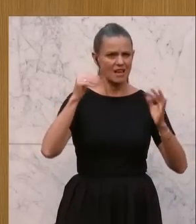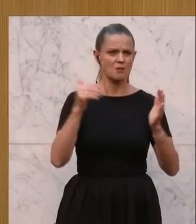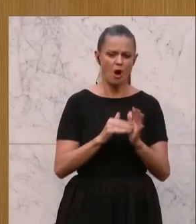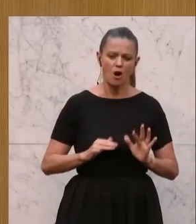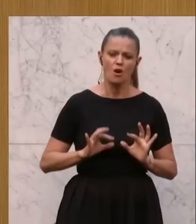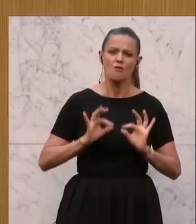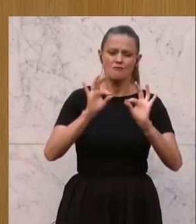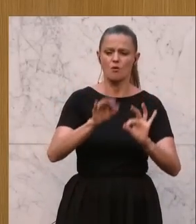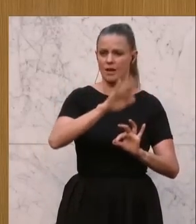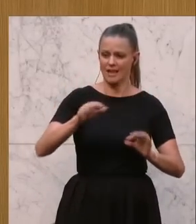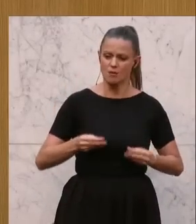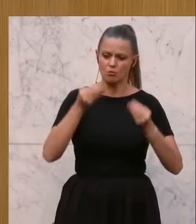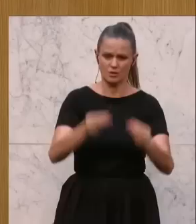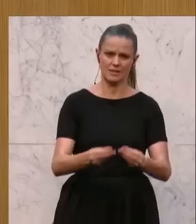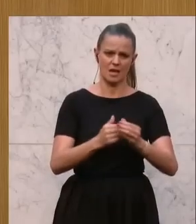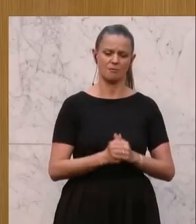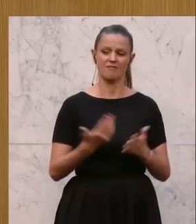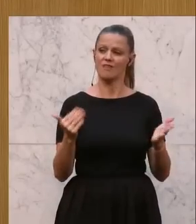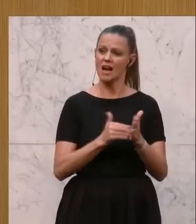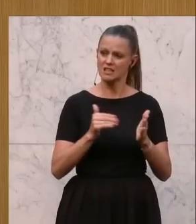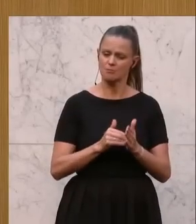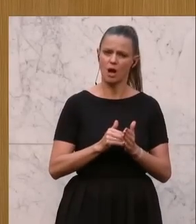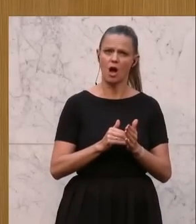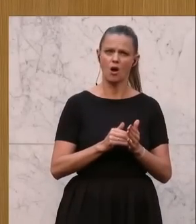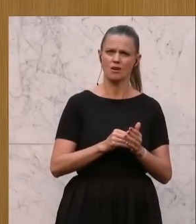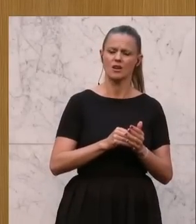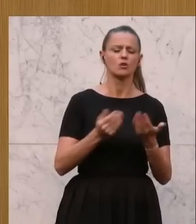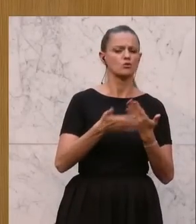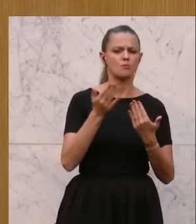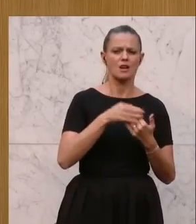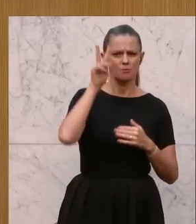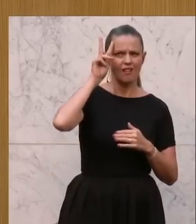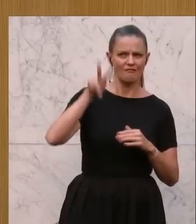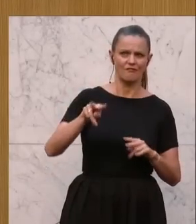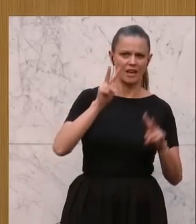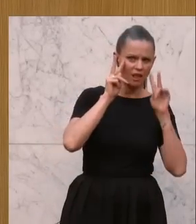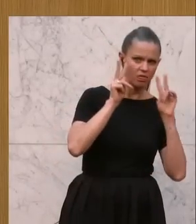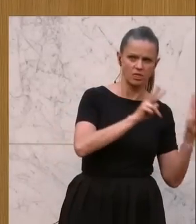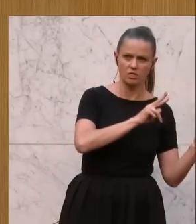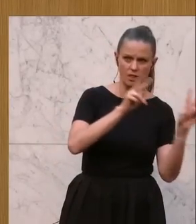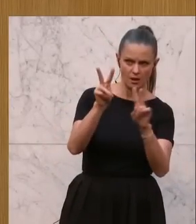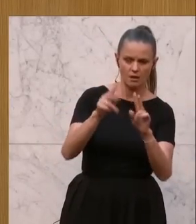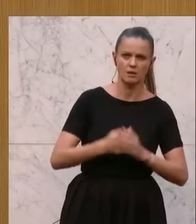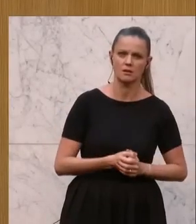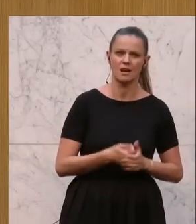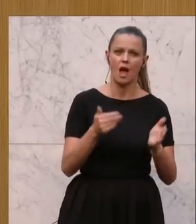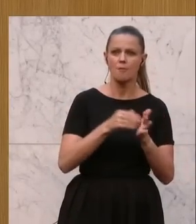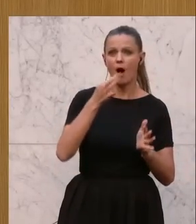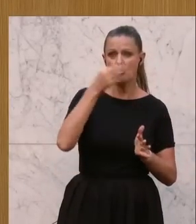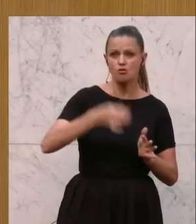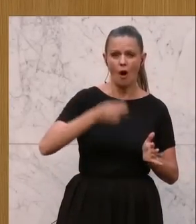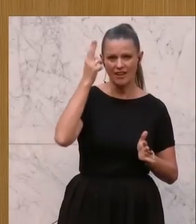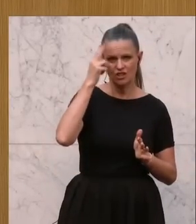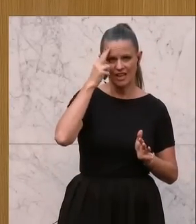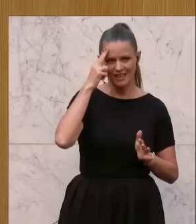glaube ich, dürfte uns schrittig sein. Was brauchen wir, in Richtung Wien zu schauen? Wir brauchen Deutschkenntnis